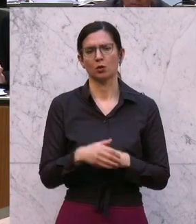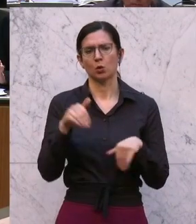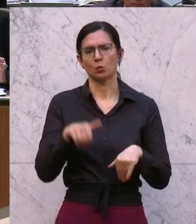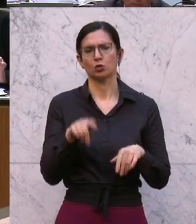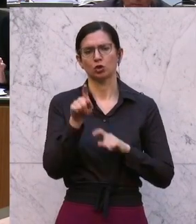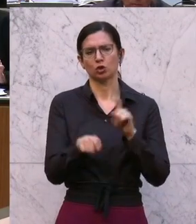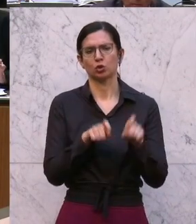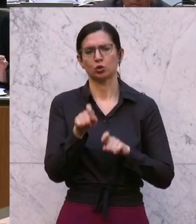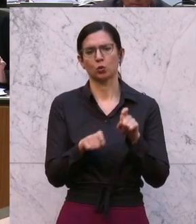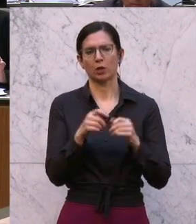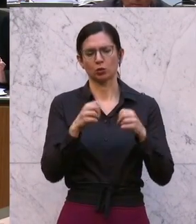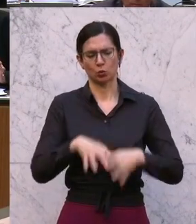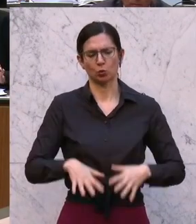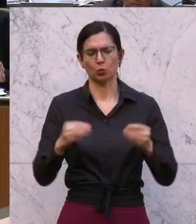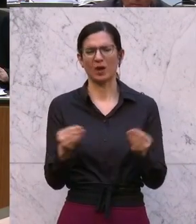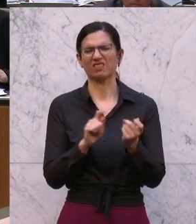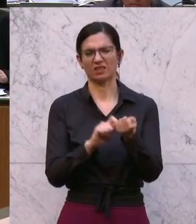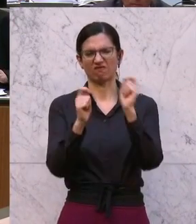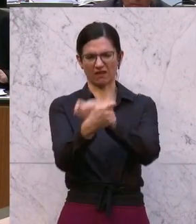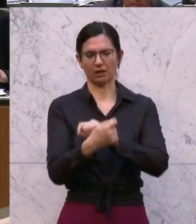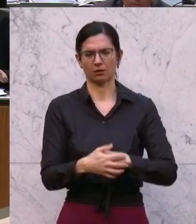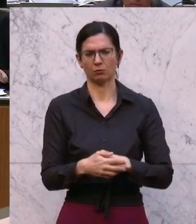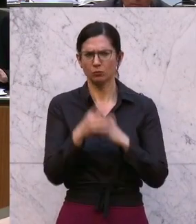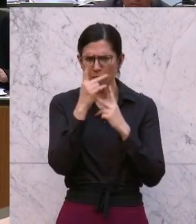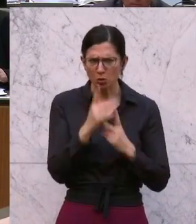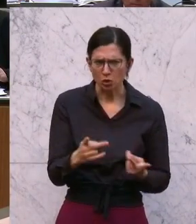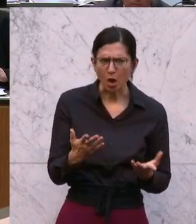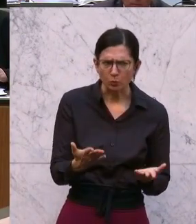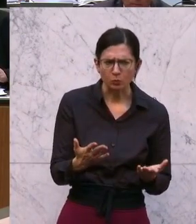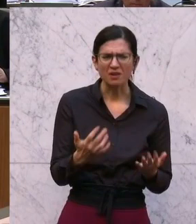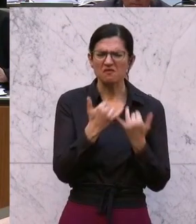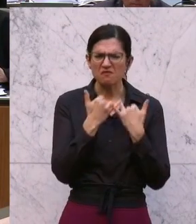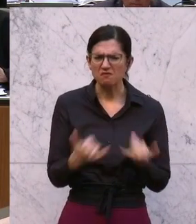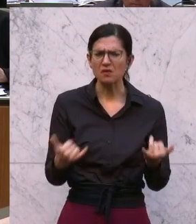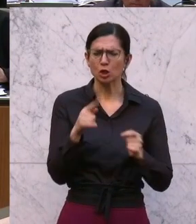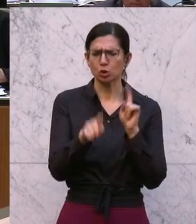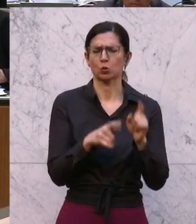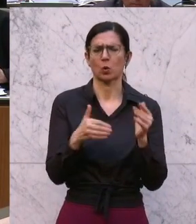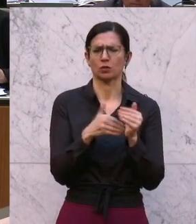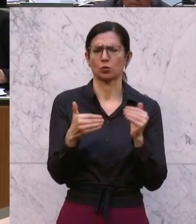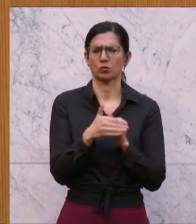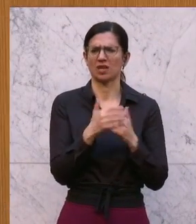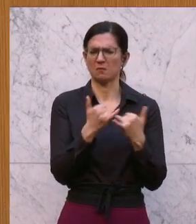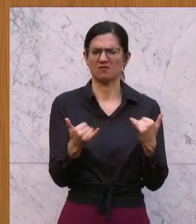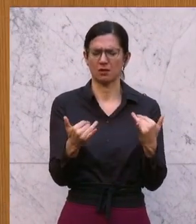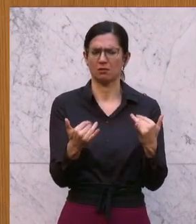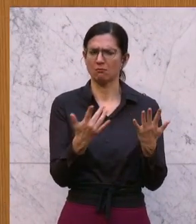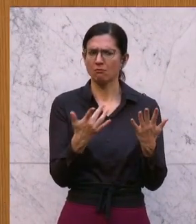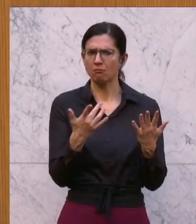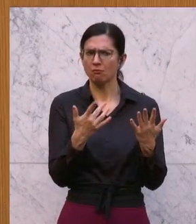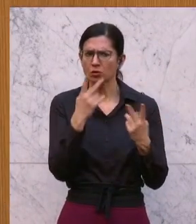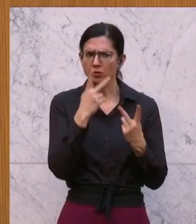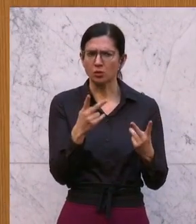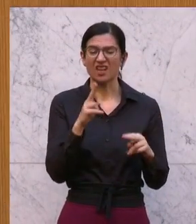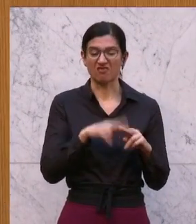Steuerstruktur was ändern. Und dann schauen wir uns an, wie unser Steuersystem wirkt, je nachdem, ob man